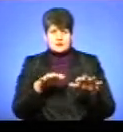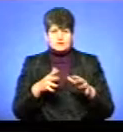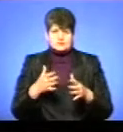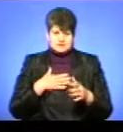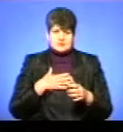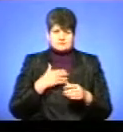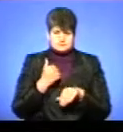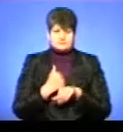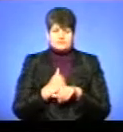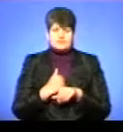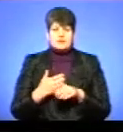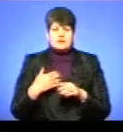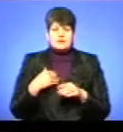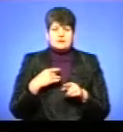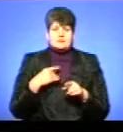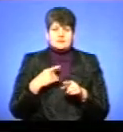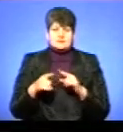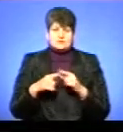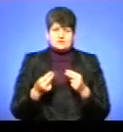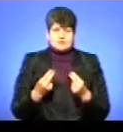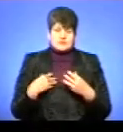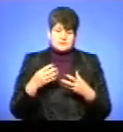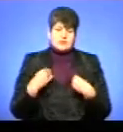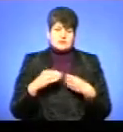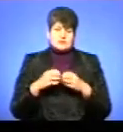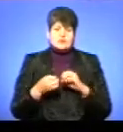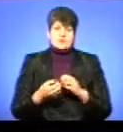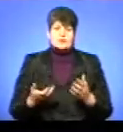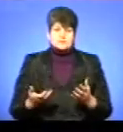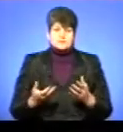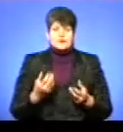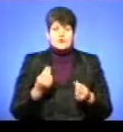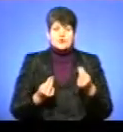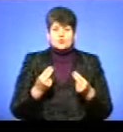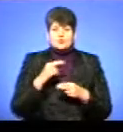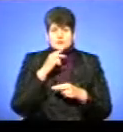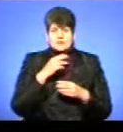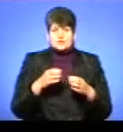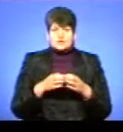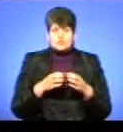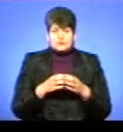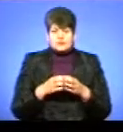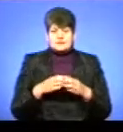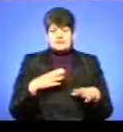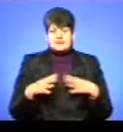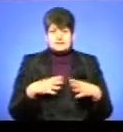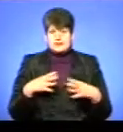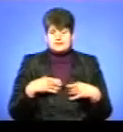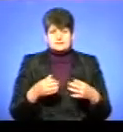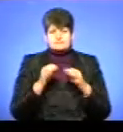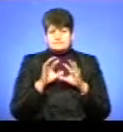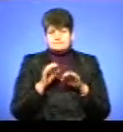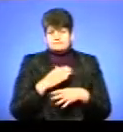козир є, наша команда, в швидкостей грає, нам принесли результат. Гру Чернівецької команди її тренер та футболісти не